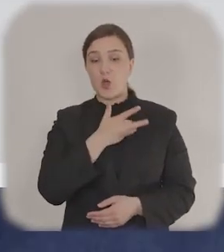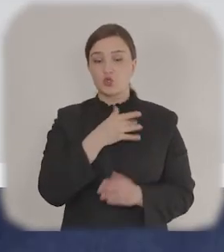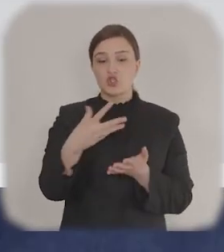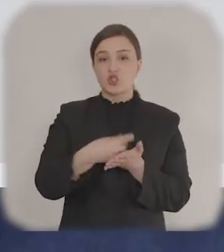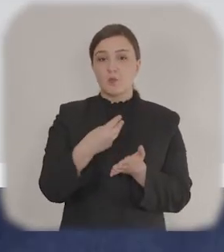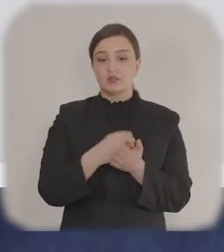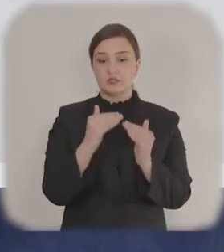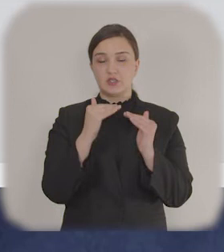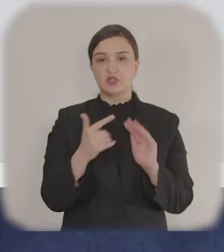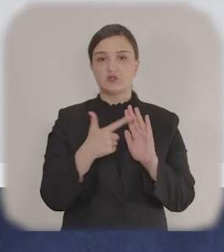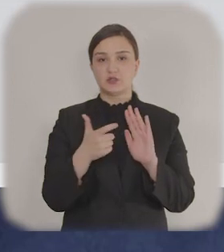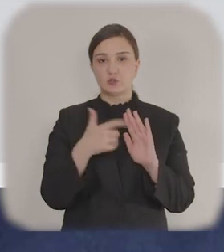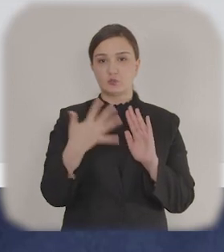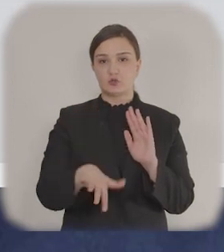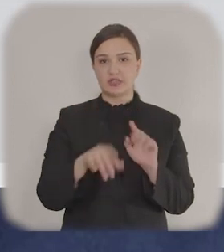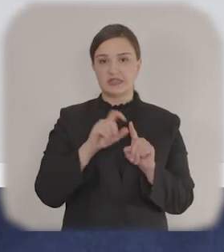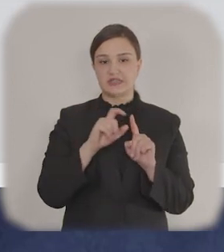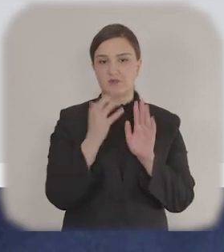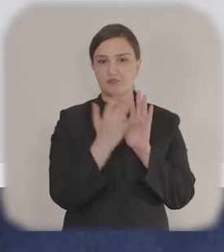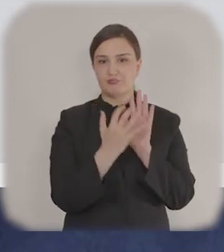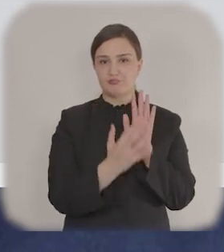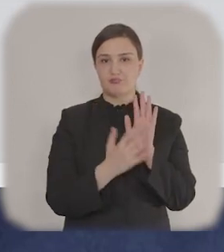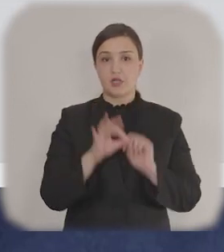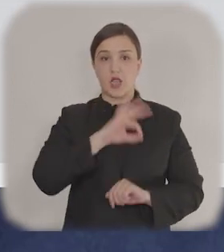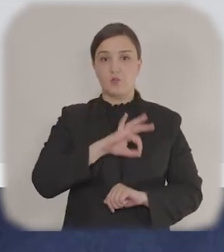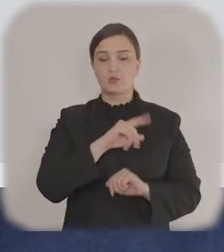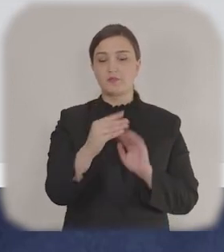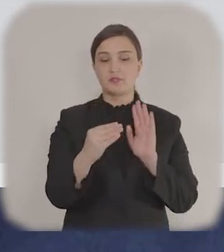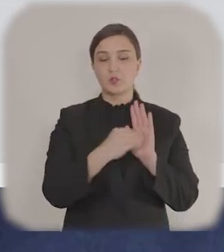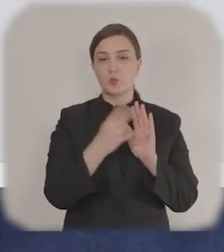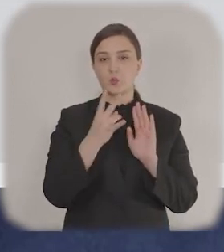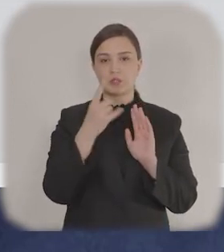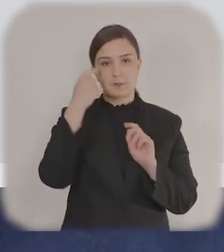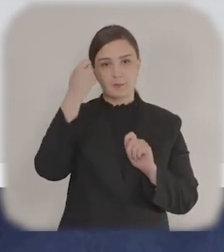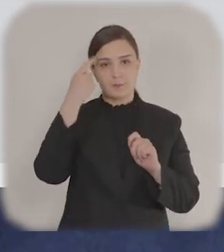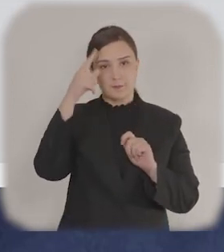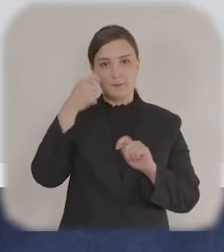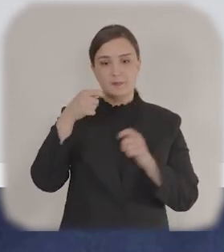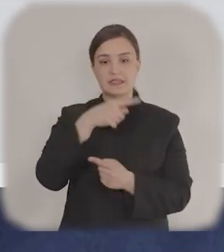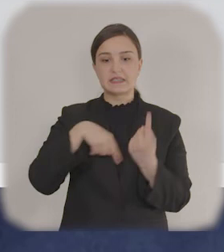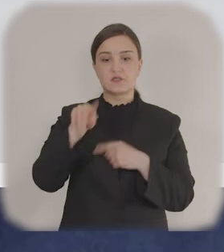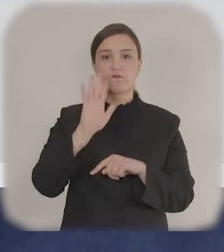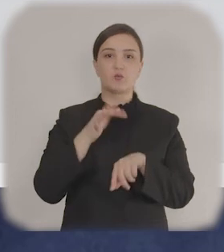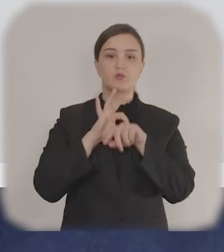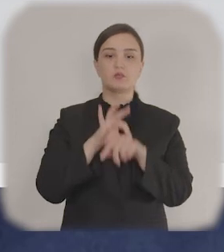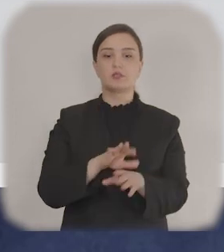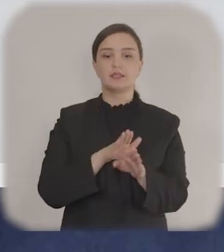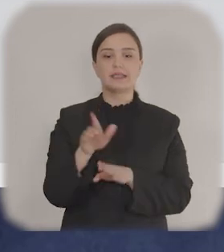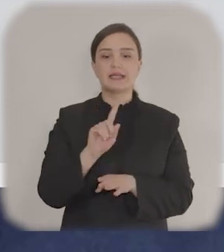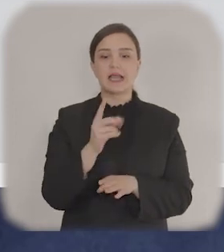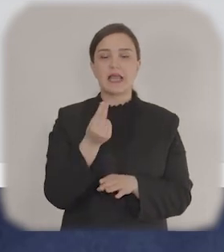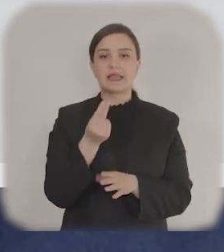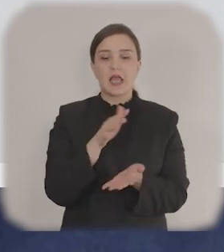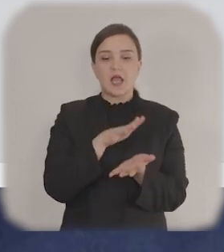qrantı xərcləndikdən ilk gəliri əldə etməyin təxmini tarixini və fəaliyyət nəticəsində planlaşdırdığınız təxmini